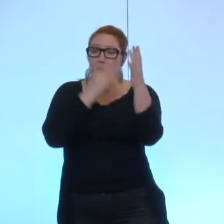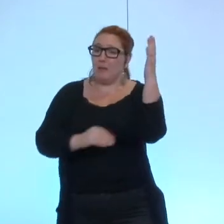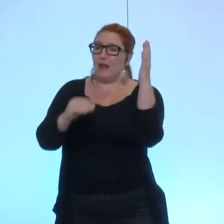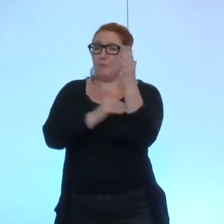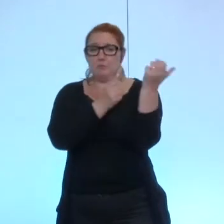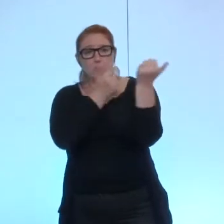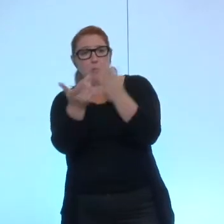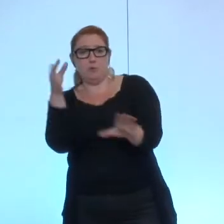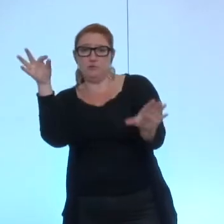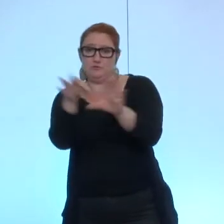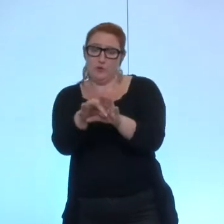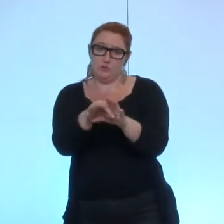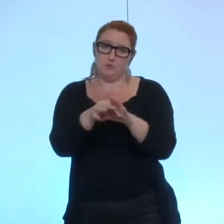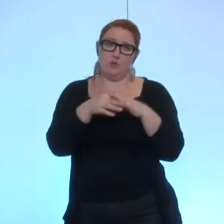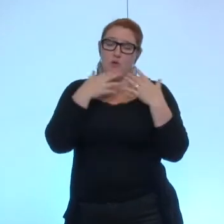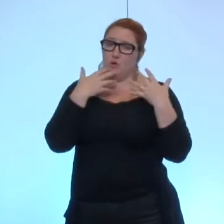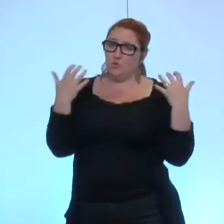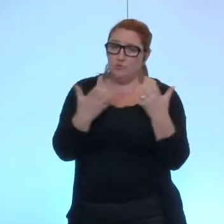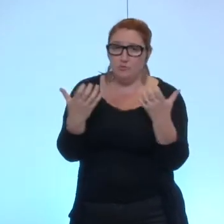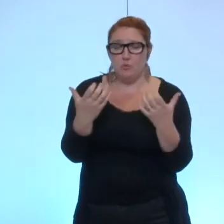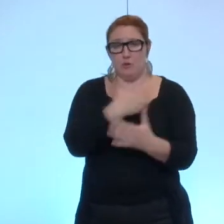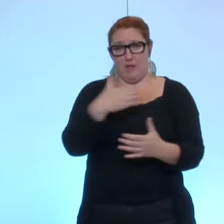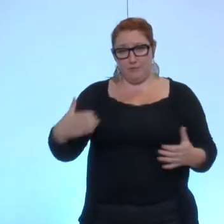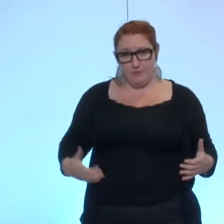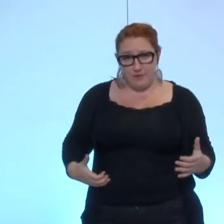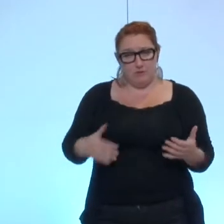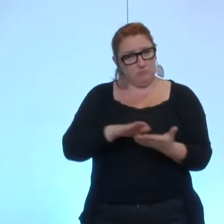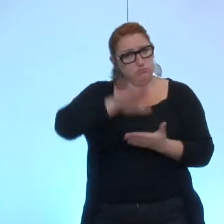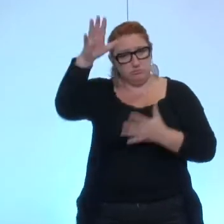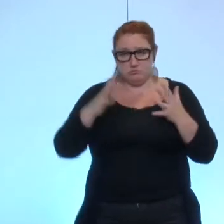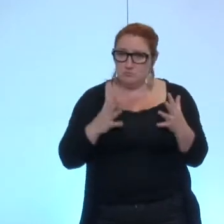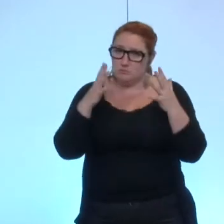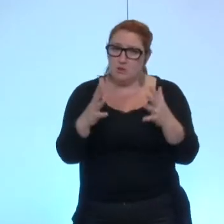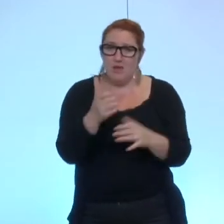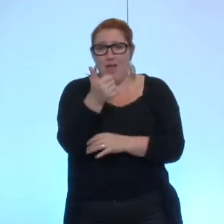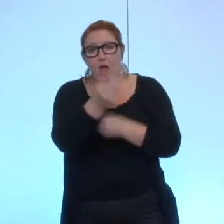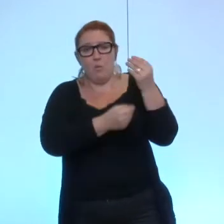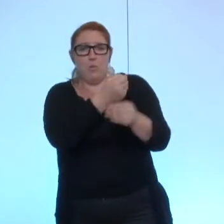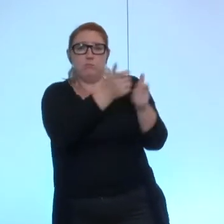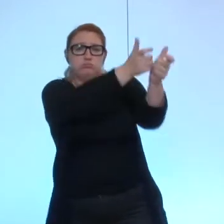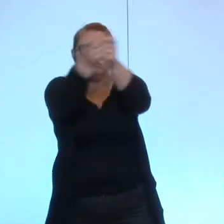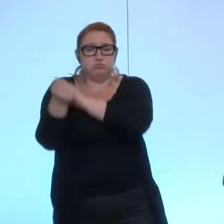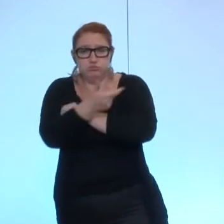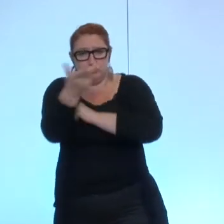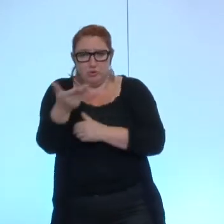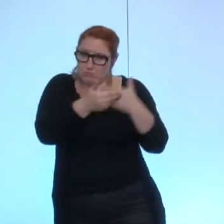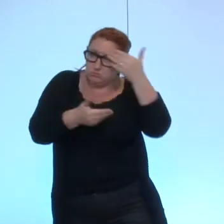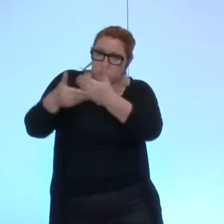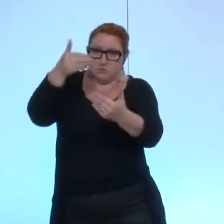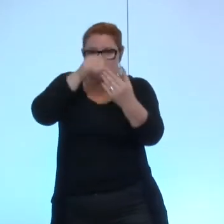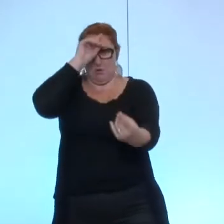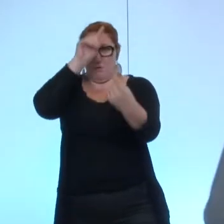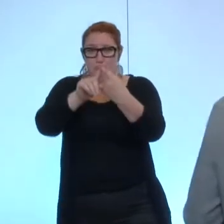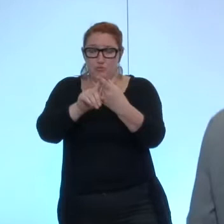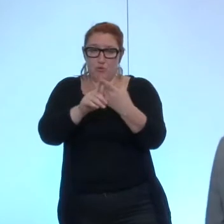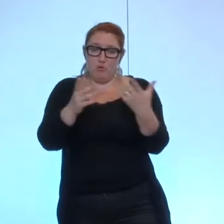à construire un ou plusieurs établissements garantissant la restauration du nombre de places perdues à la fermeture